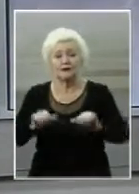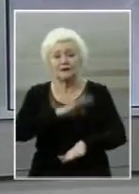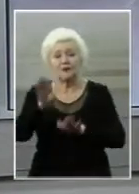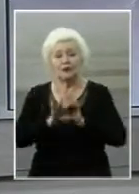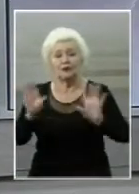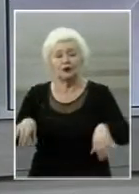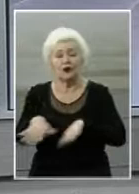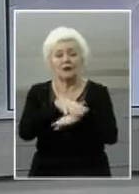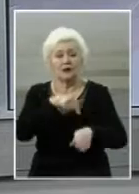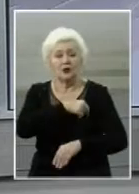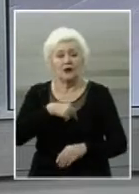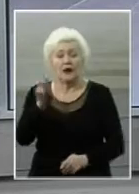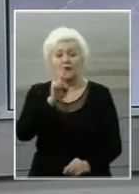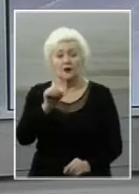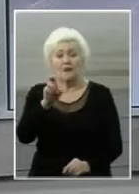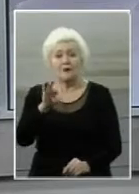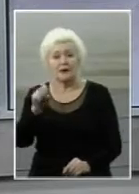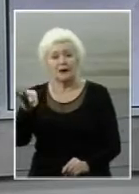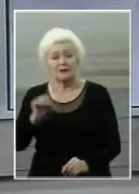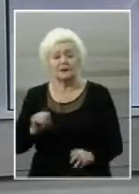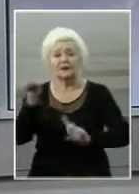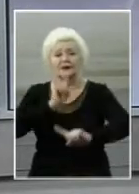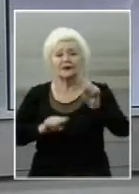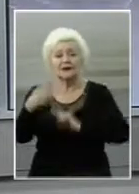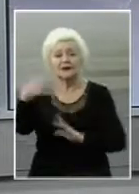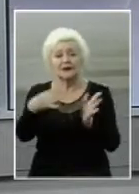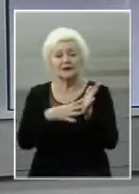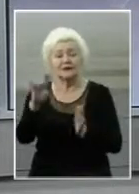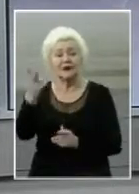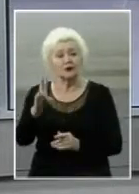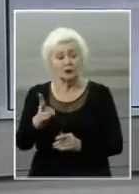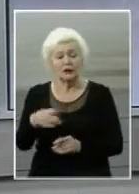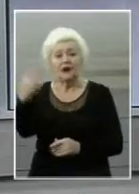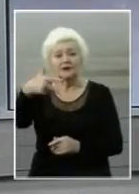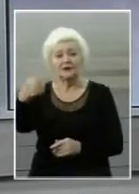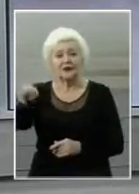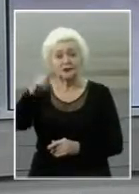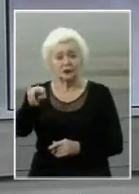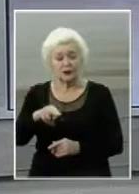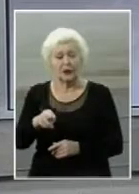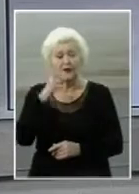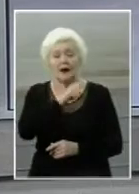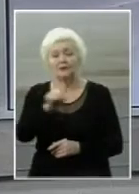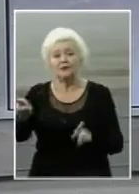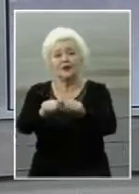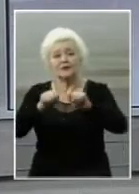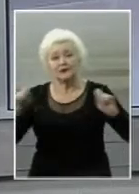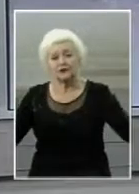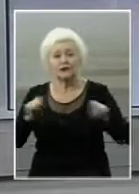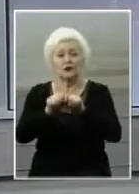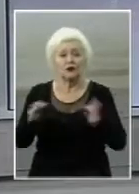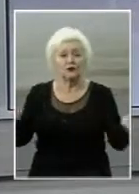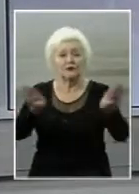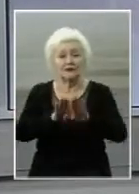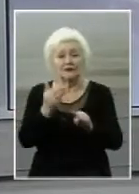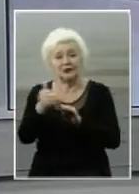головуванням народного депутата Борислава Берези засідала 29 листопада 30 грудня. Під час відкритої і закритеї частини